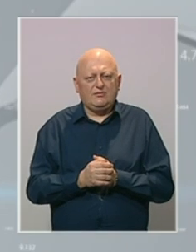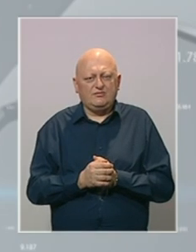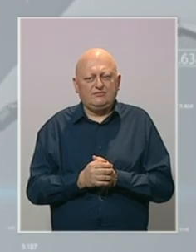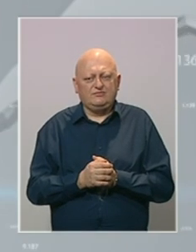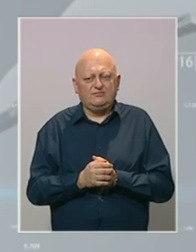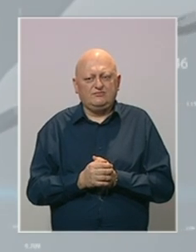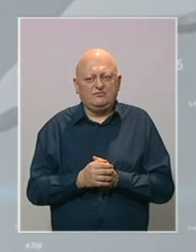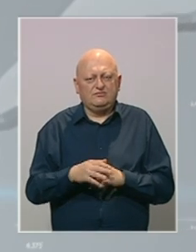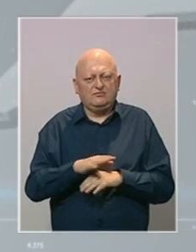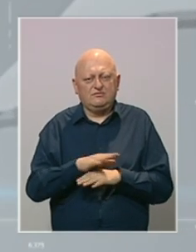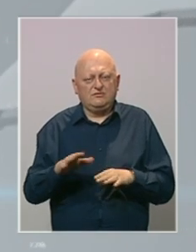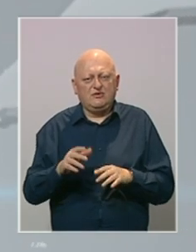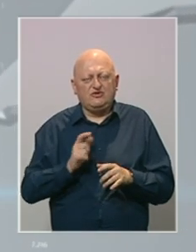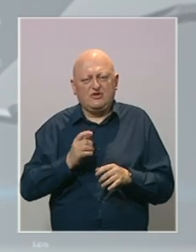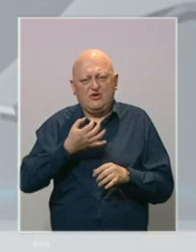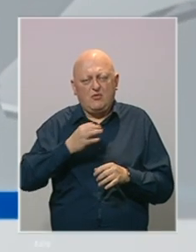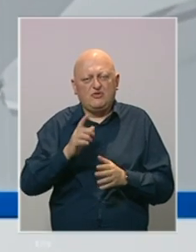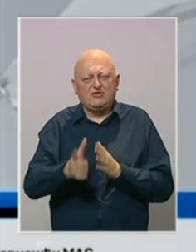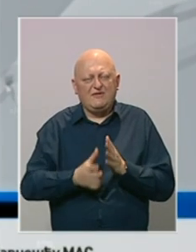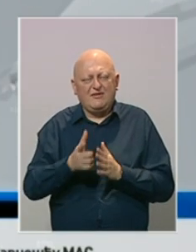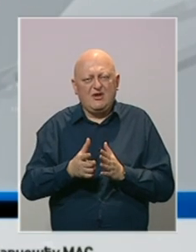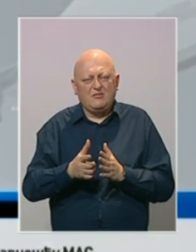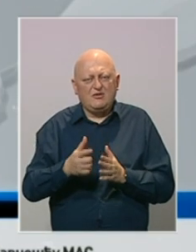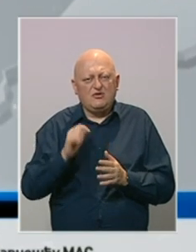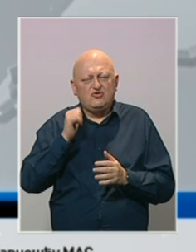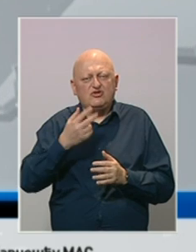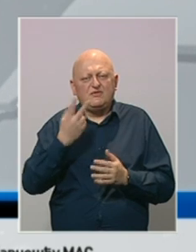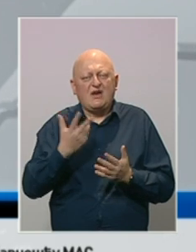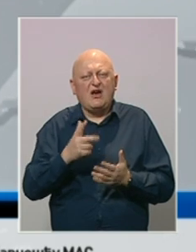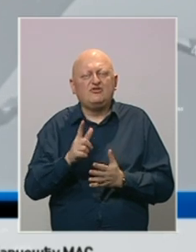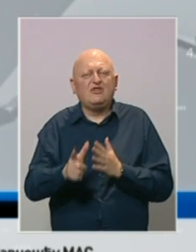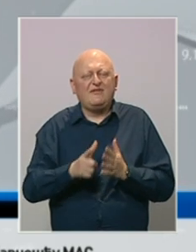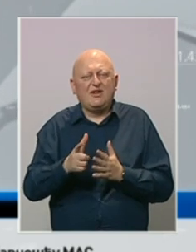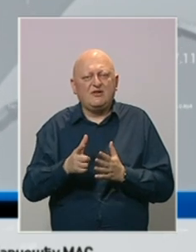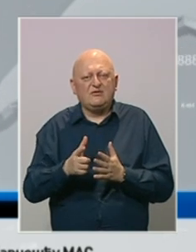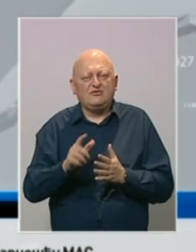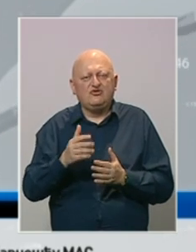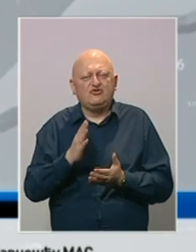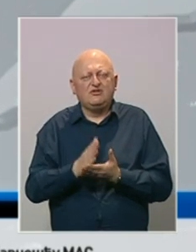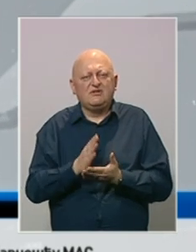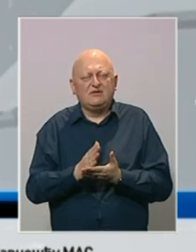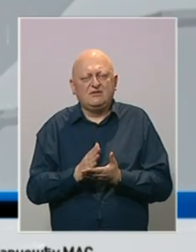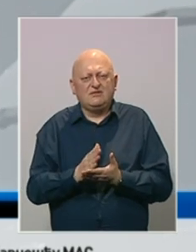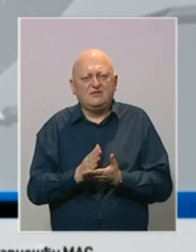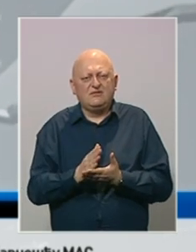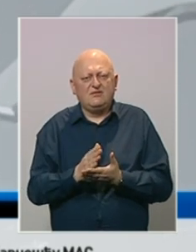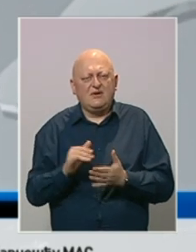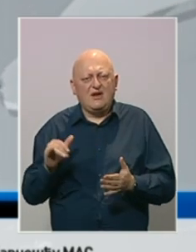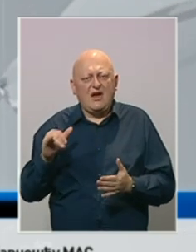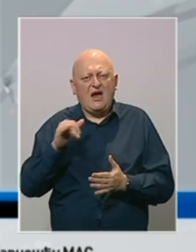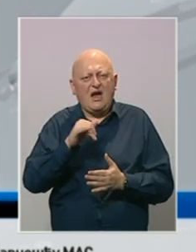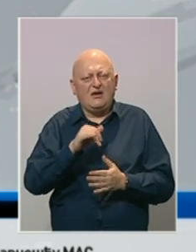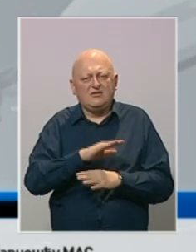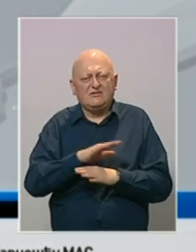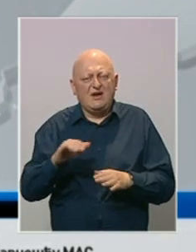Svi čekaju poboljšanje vremenskih prilika, vidjet ćemo kako će sutra biti vrijeme, ali što se tiče aviokompanja,